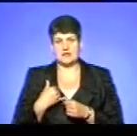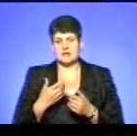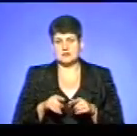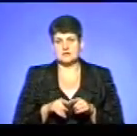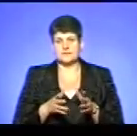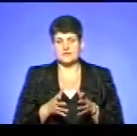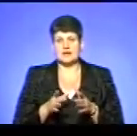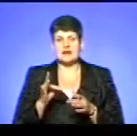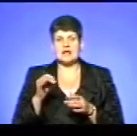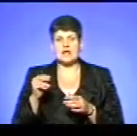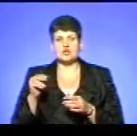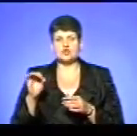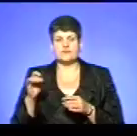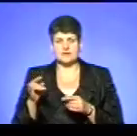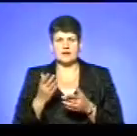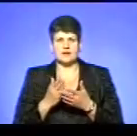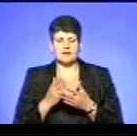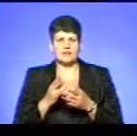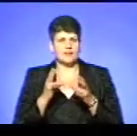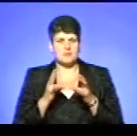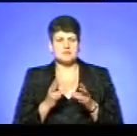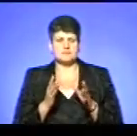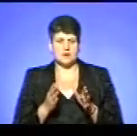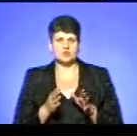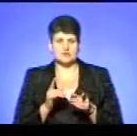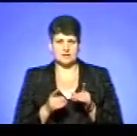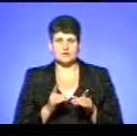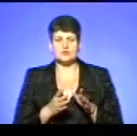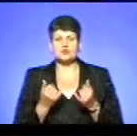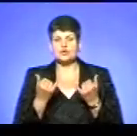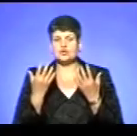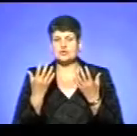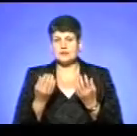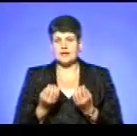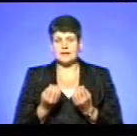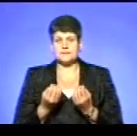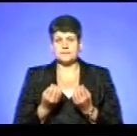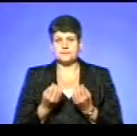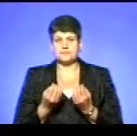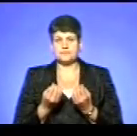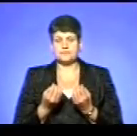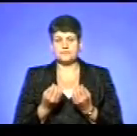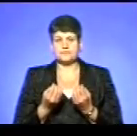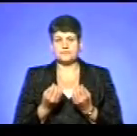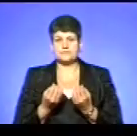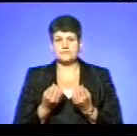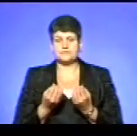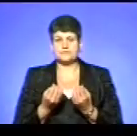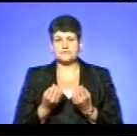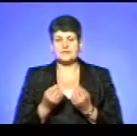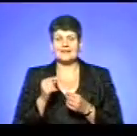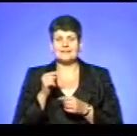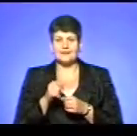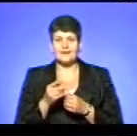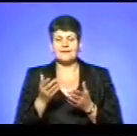Речовина сама, вона дійсно є досить небезпечною. На сьогоднішній день, ну, скажімо так, та